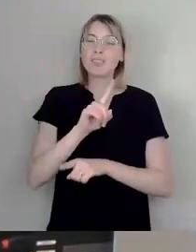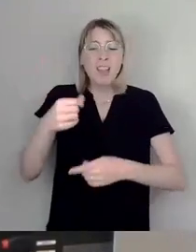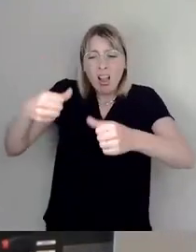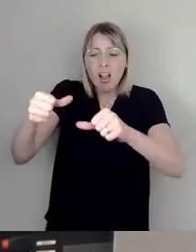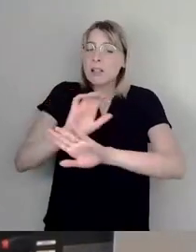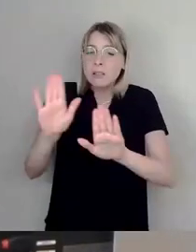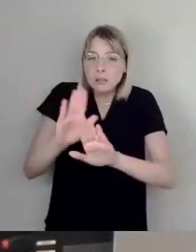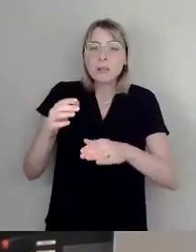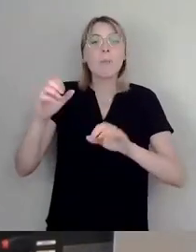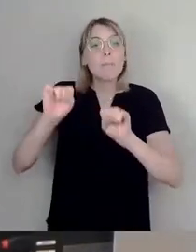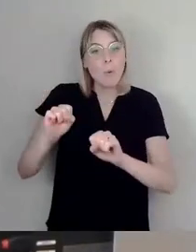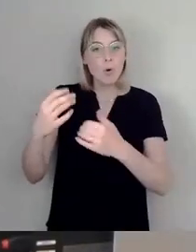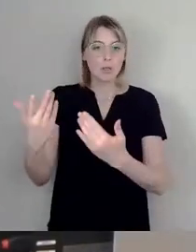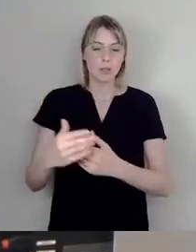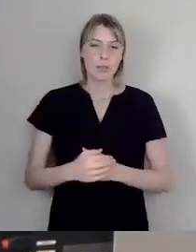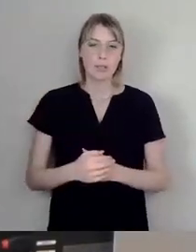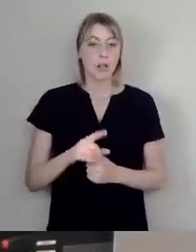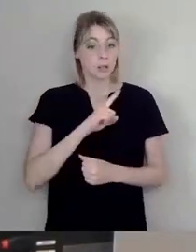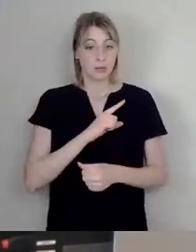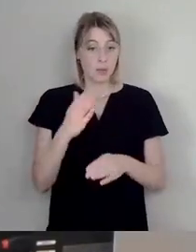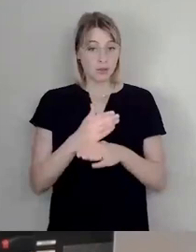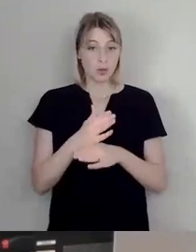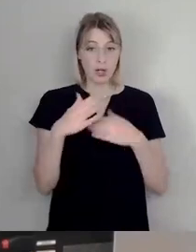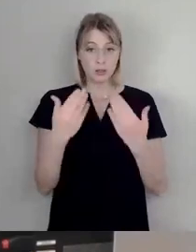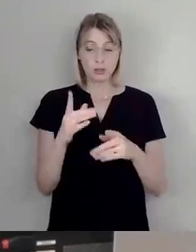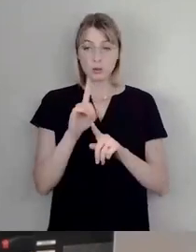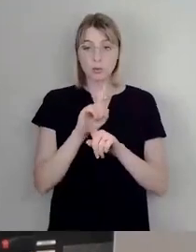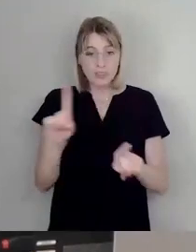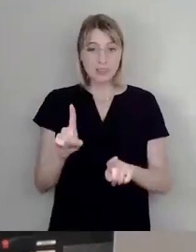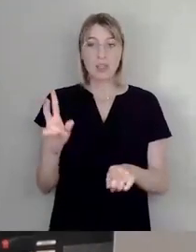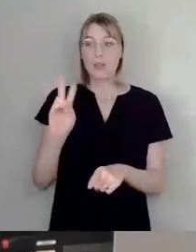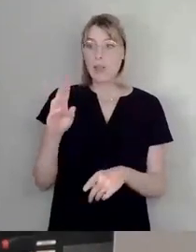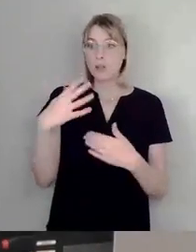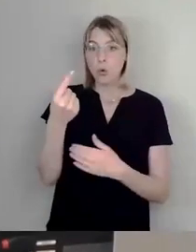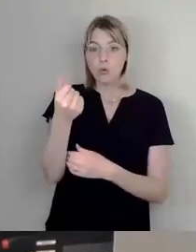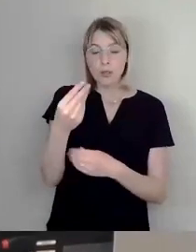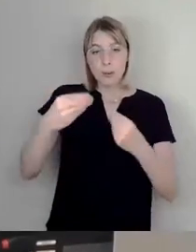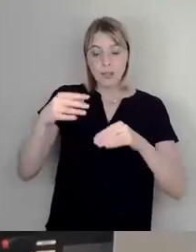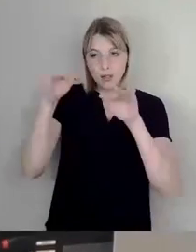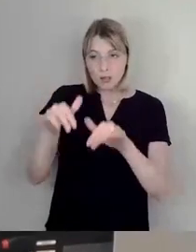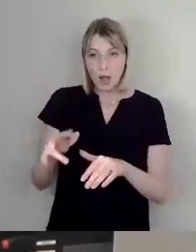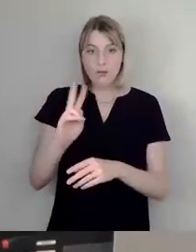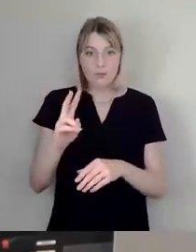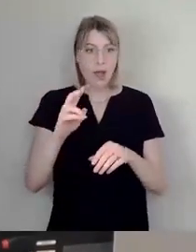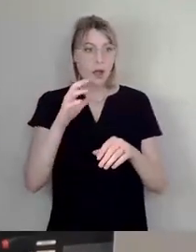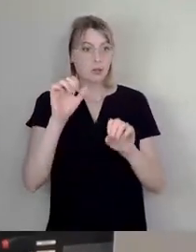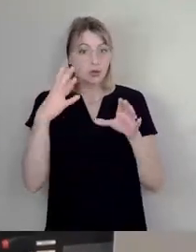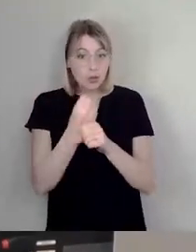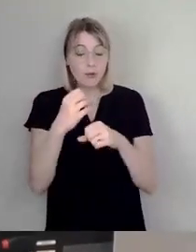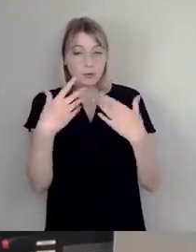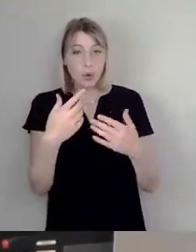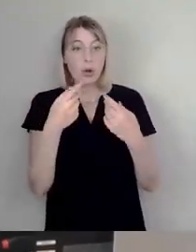nicht darüber, wer welche, ich sage mal, finanziellen Mitteln auch in der Gemeinschaft ausbringen kann, wenn Sie sich ein bisschen